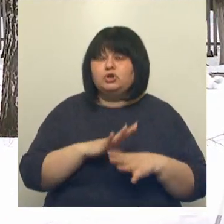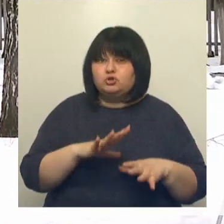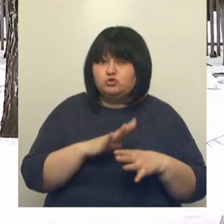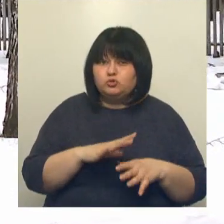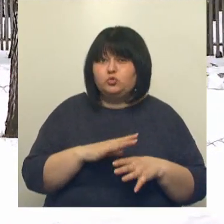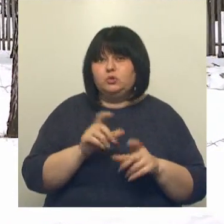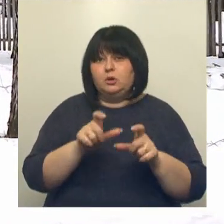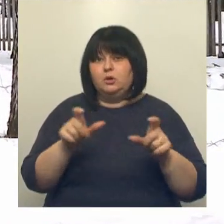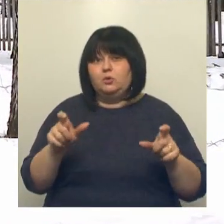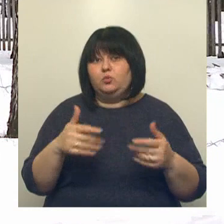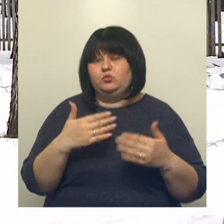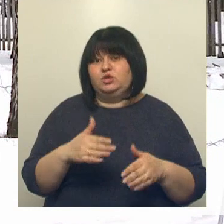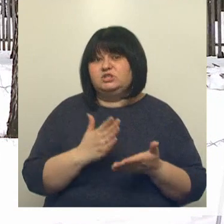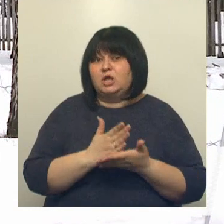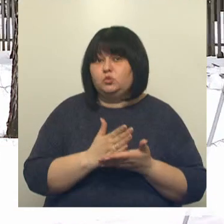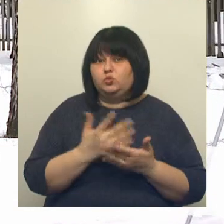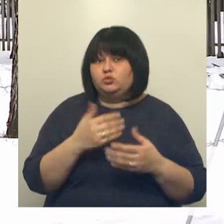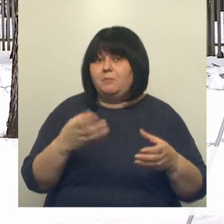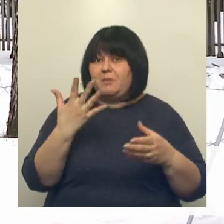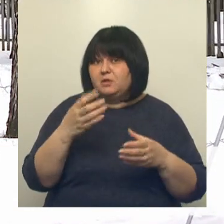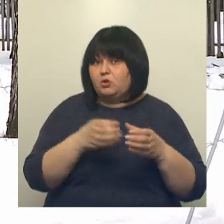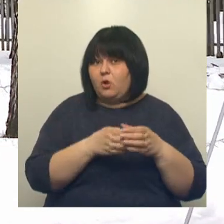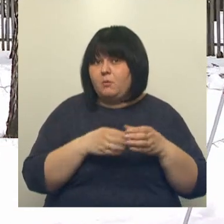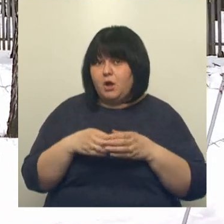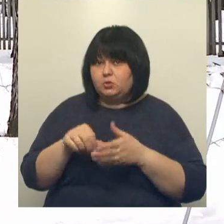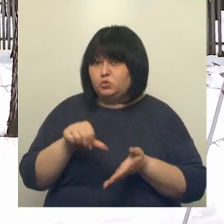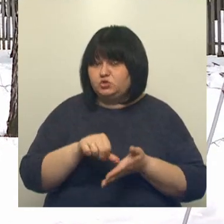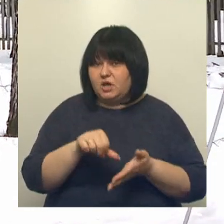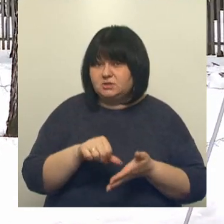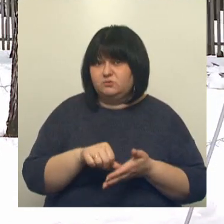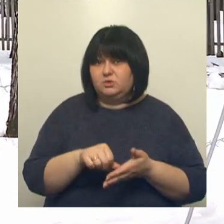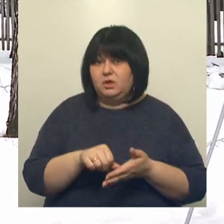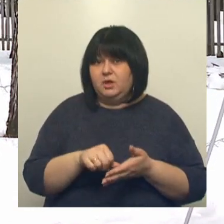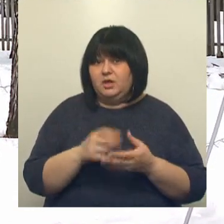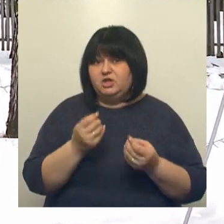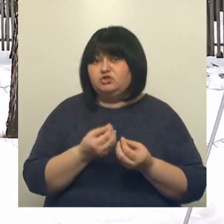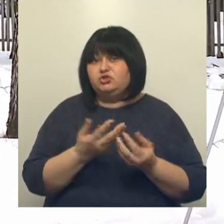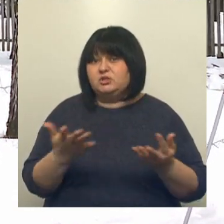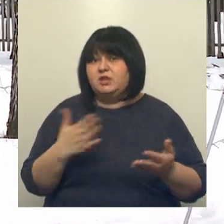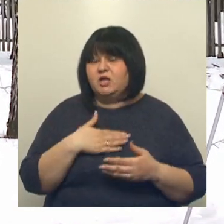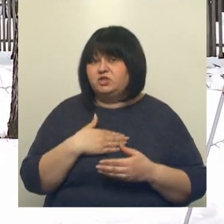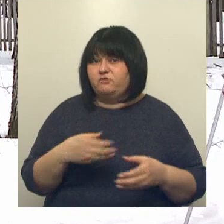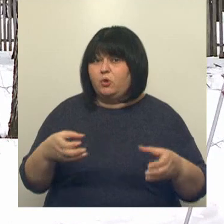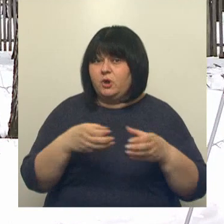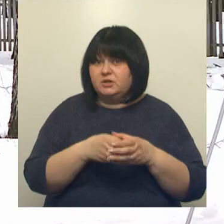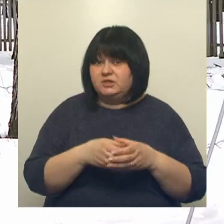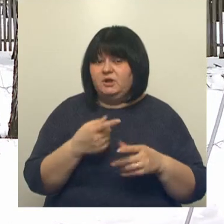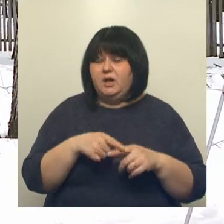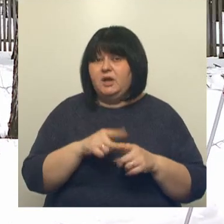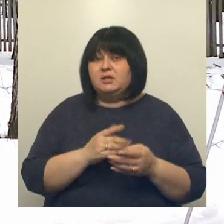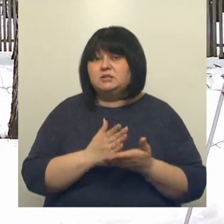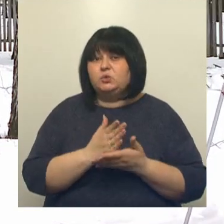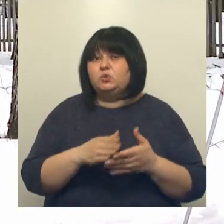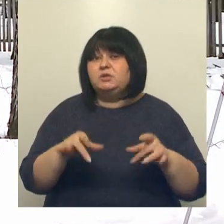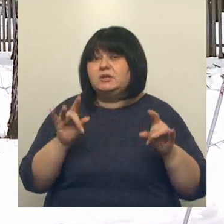Вот сотрудники, вот в этом году у нас 5 команд участвует из числа нашего коллектива. Это сотрудники